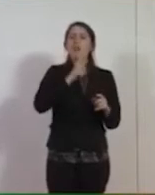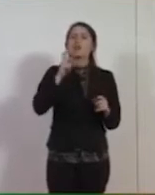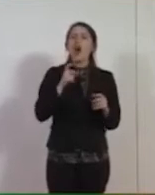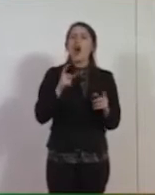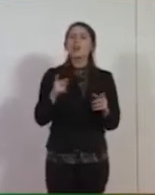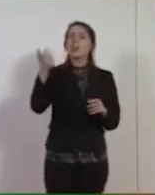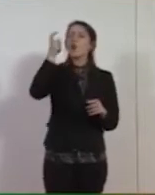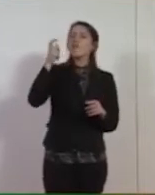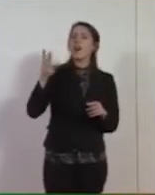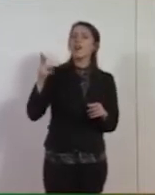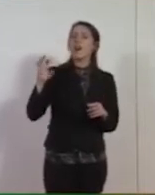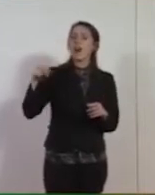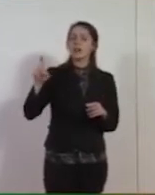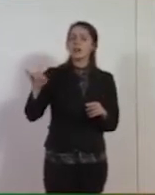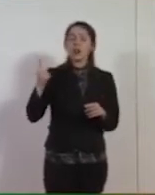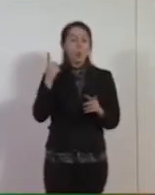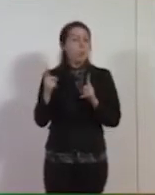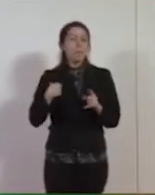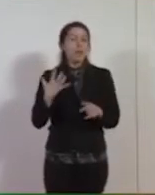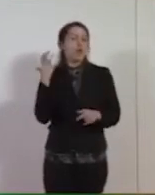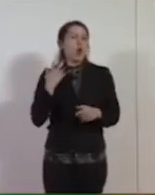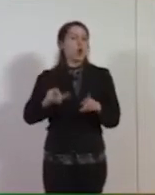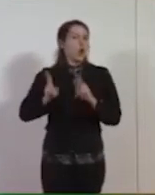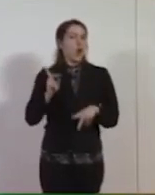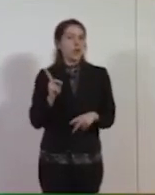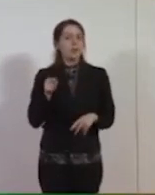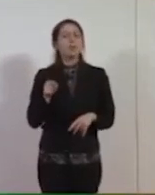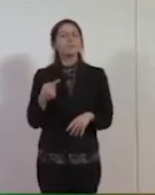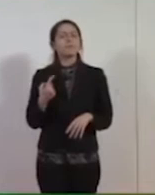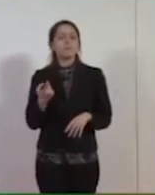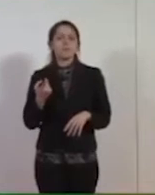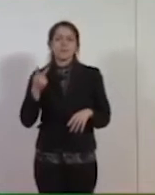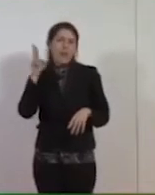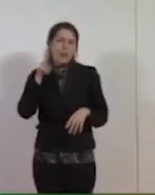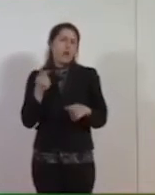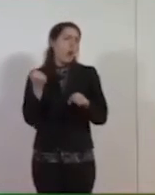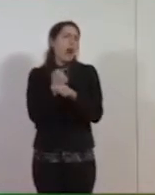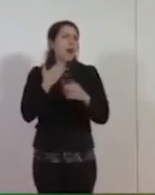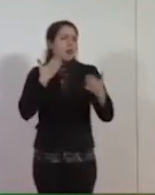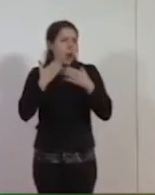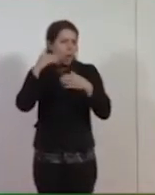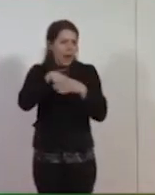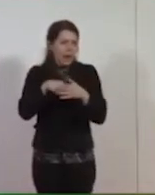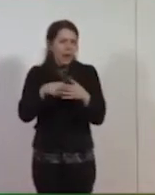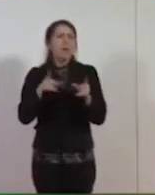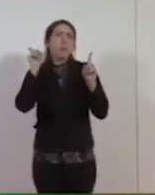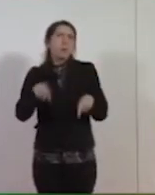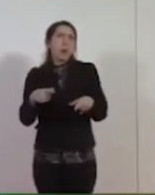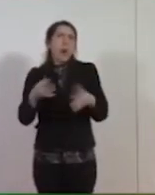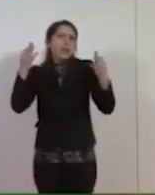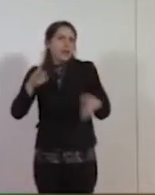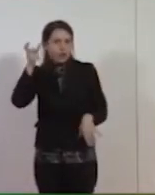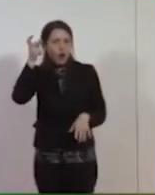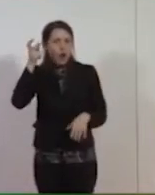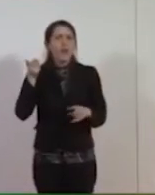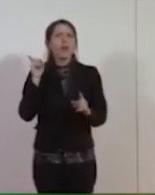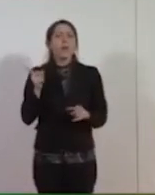di cui mi sento particolarmente orgogliosa. Ed è stato quando, certo, nel lavoro del Parlamento, ma anche con una decisione del governo che è stata